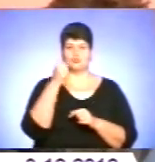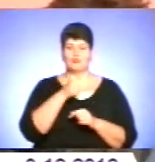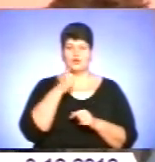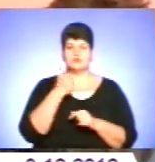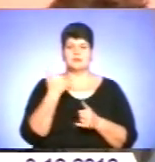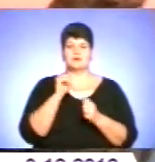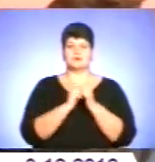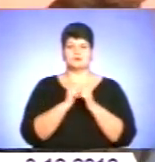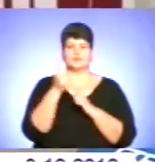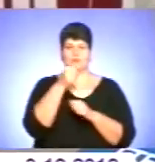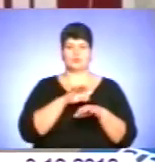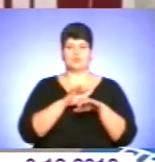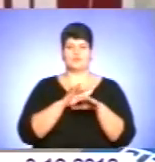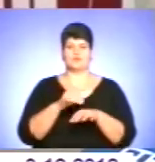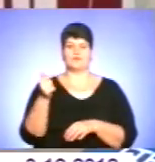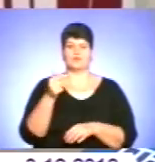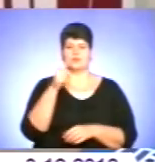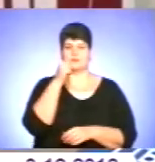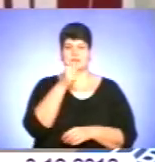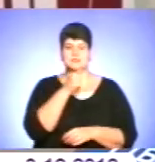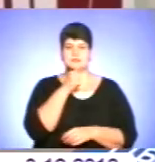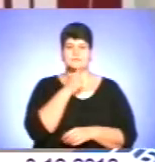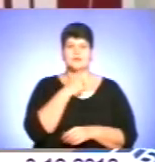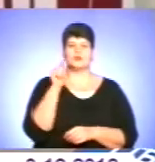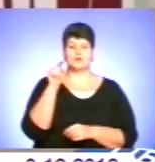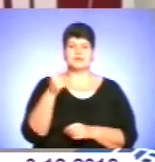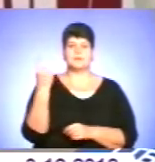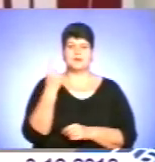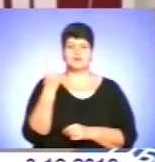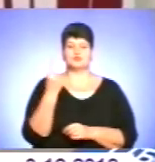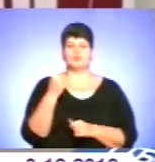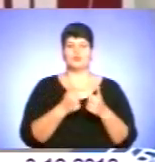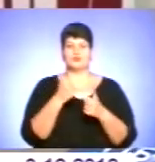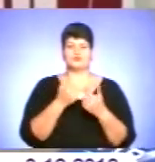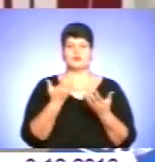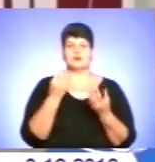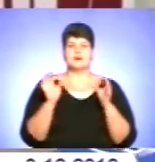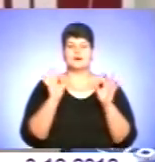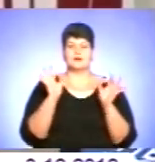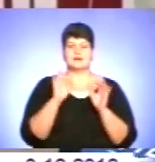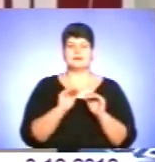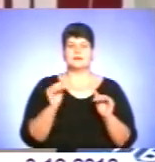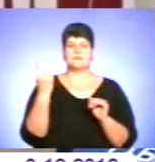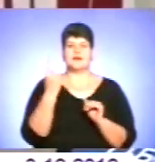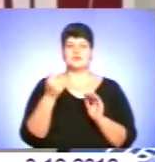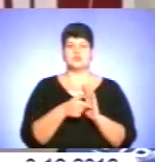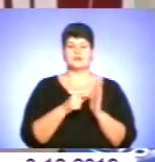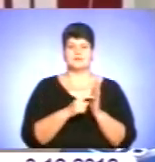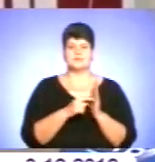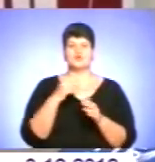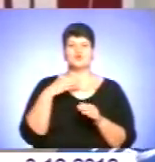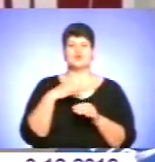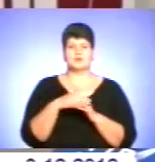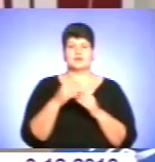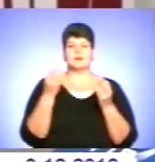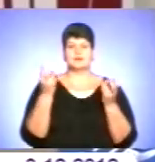щороку у грудні. Тоді в нас на першому конкурсі грали учні перших класів. Пізніше ми зрозуміли, що треба все ж